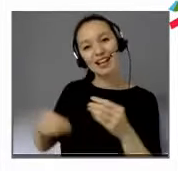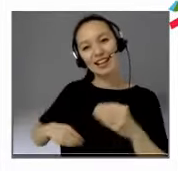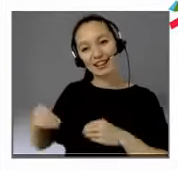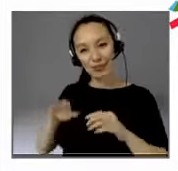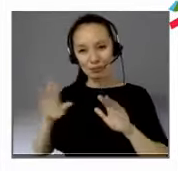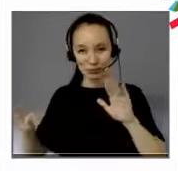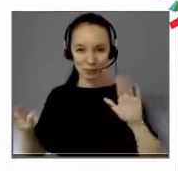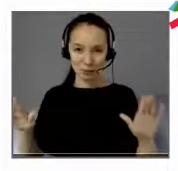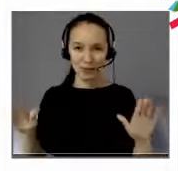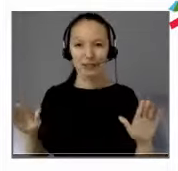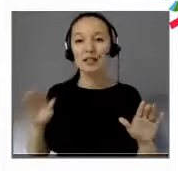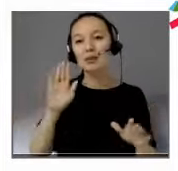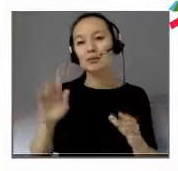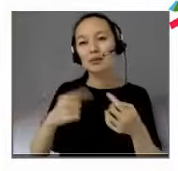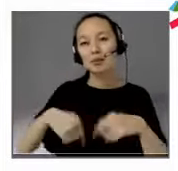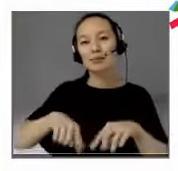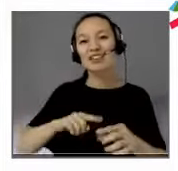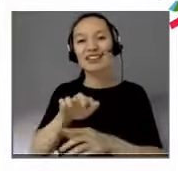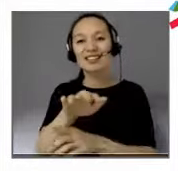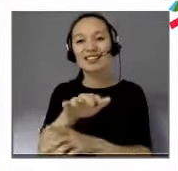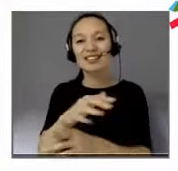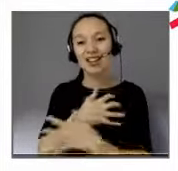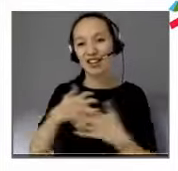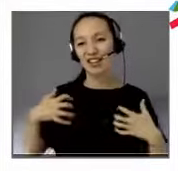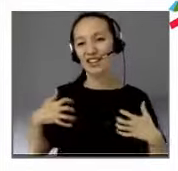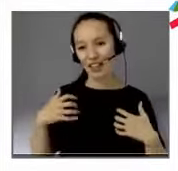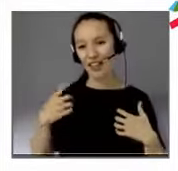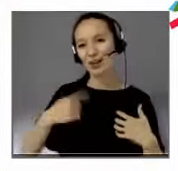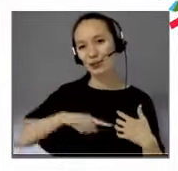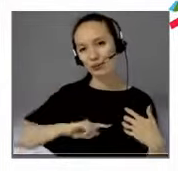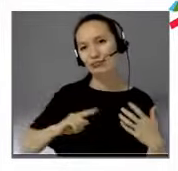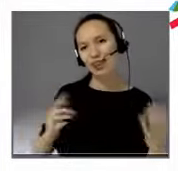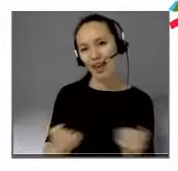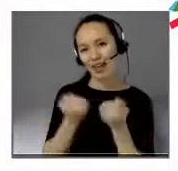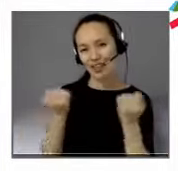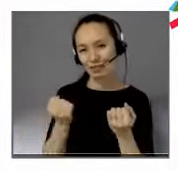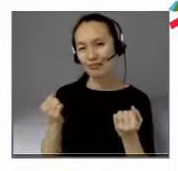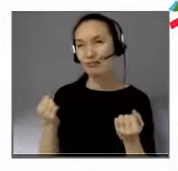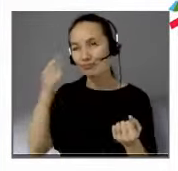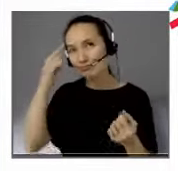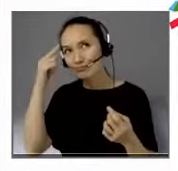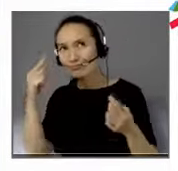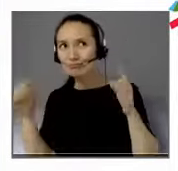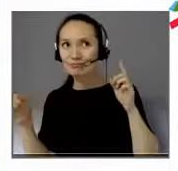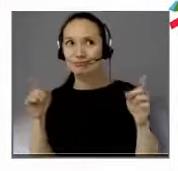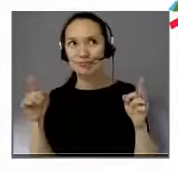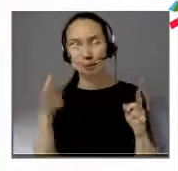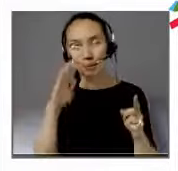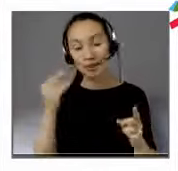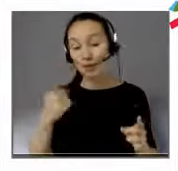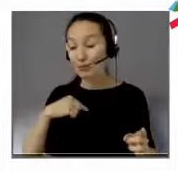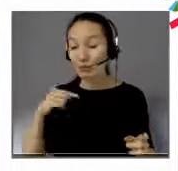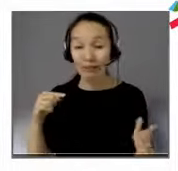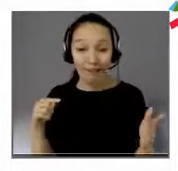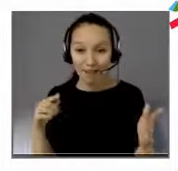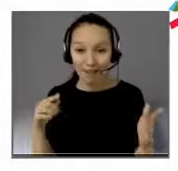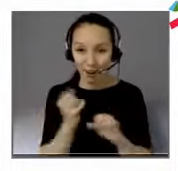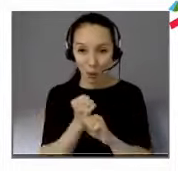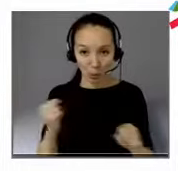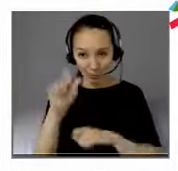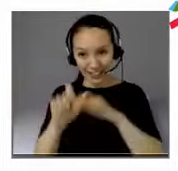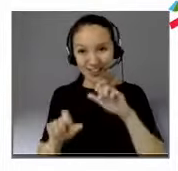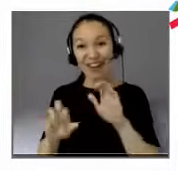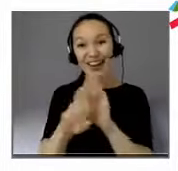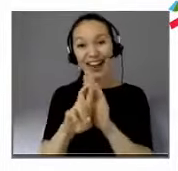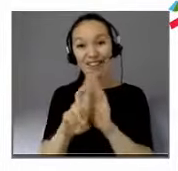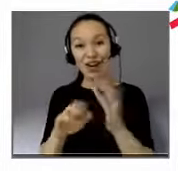qu'on anime. C'est vrai que quand on a eu cette idée un peu folle de réunir les référents handicap, on pensait le faire en physique. Ça devait se